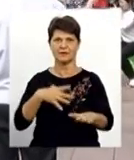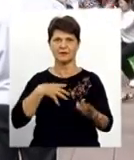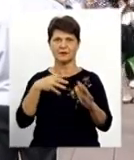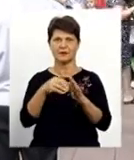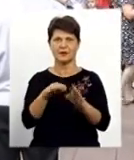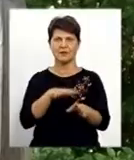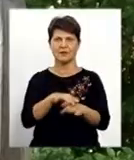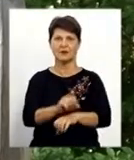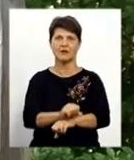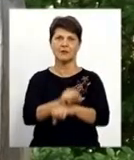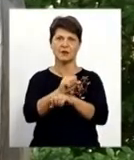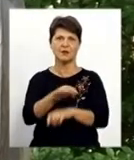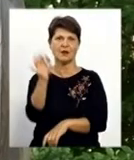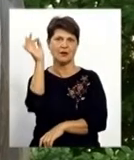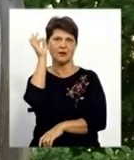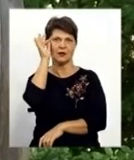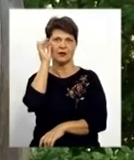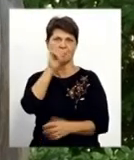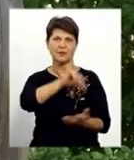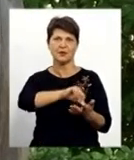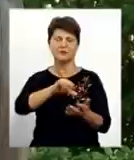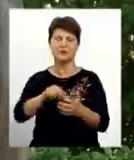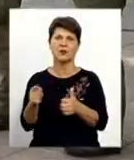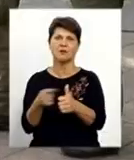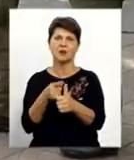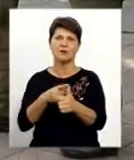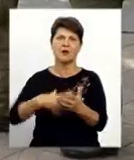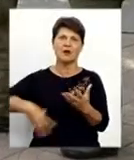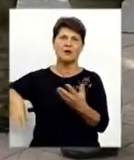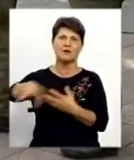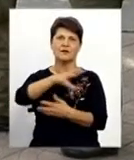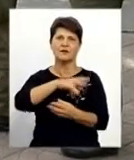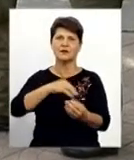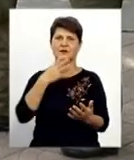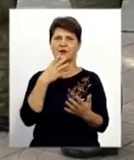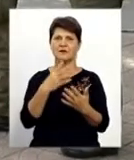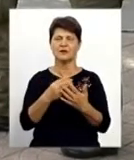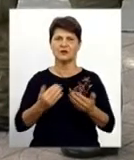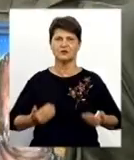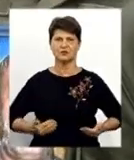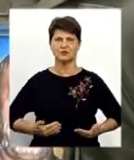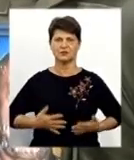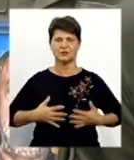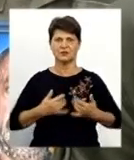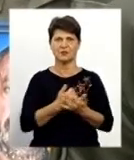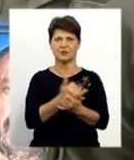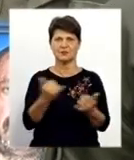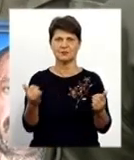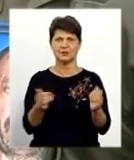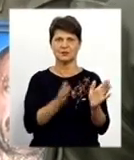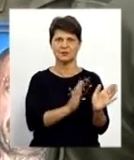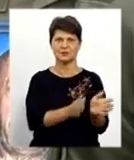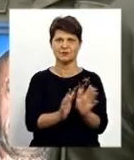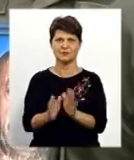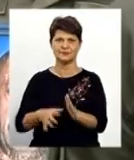відбувся мітинг-реквієм. Присутні поіменно згадали усіх, хто ціною власного життя забезпечив правопорядок. На їх честь